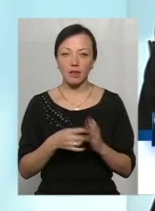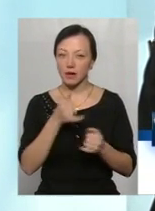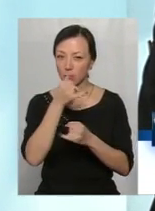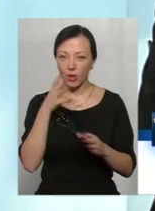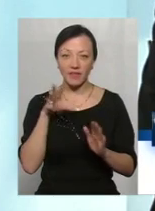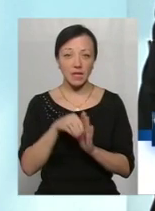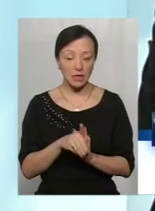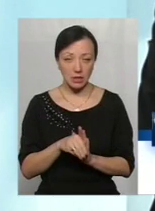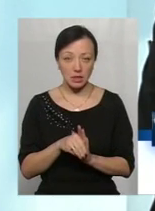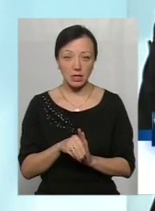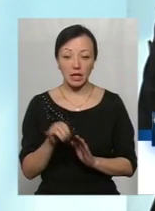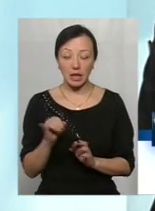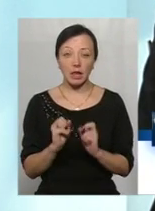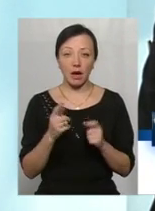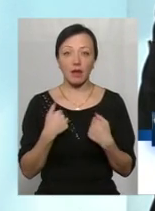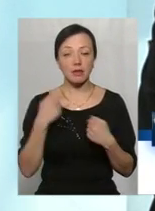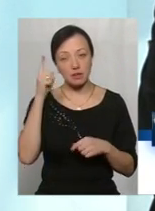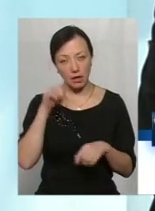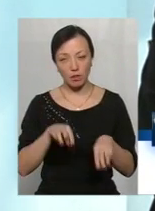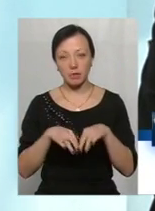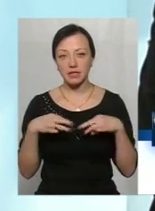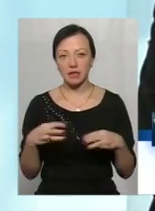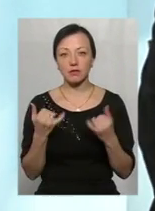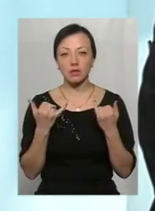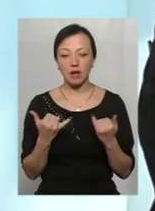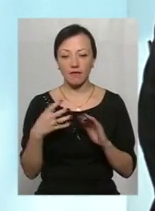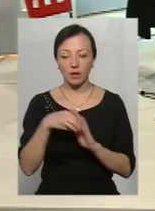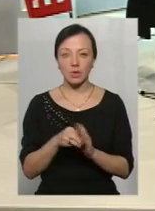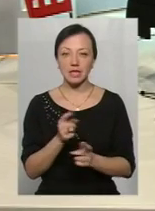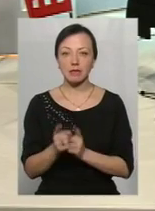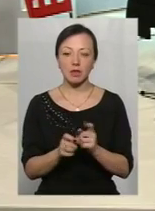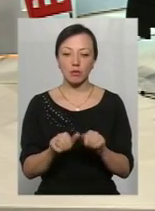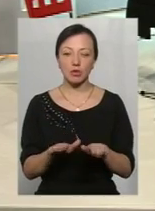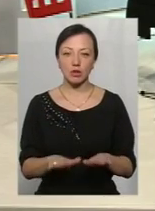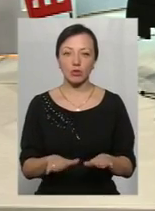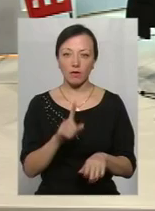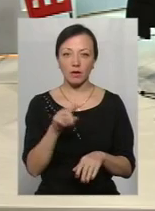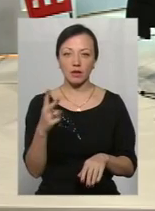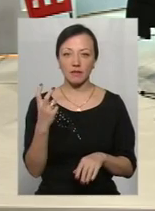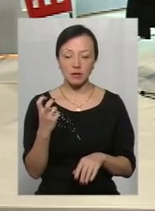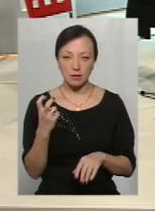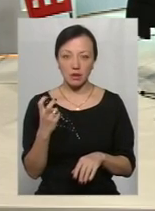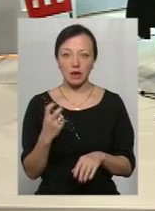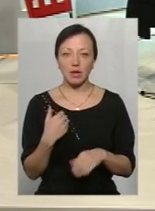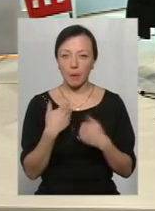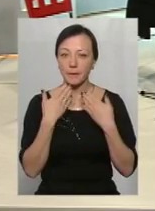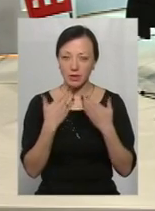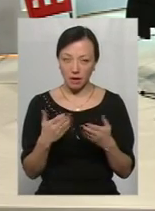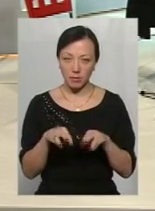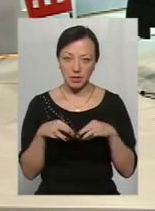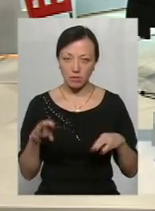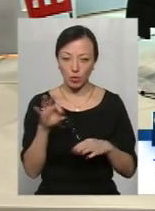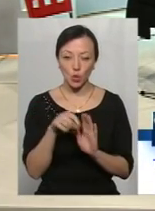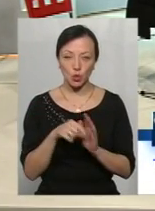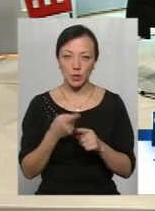втілитися. І наскільки я знаю, міністерство зараз вносить зміни до постанови 200-ї. Я питав у міністерстві про